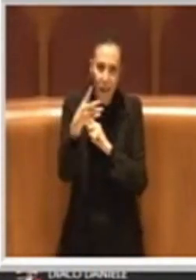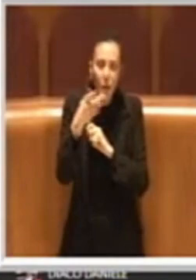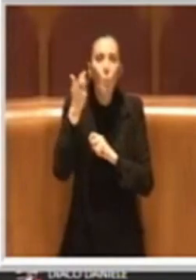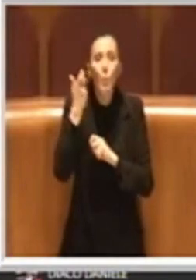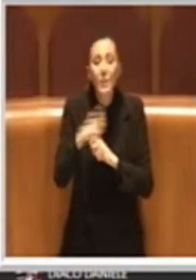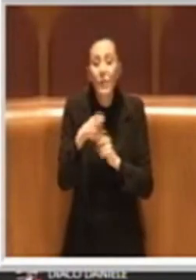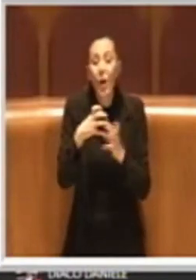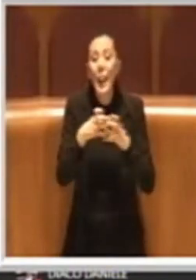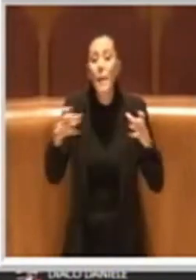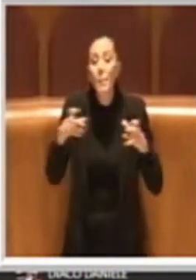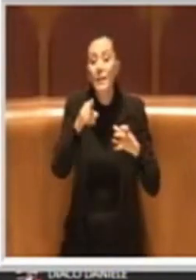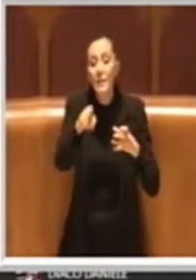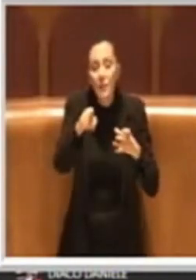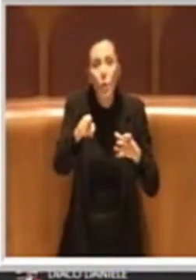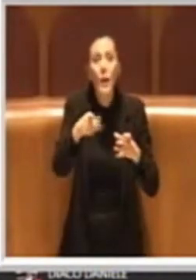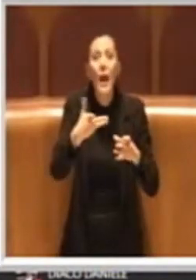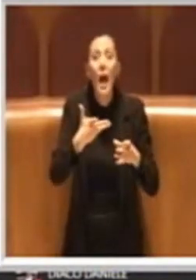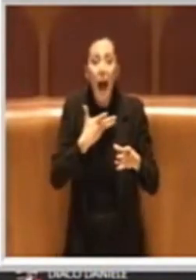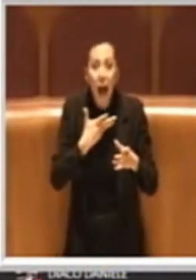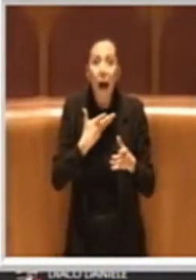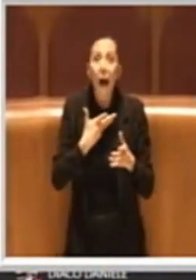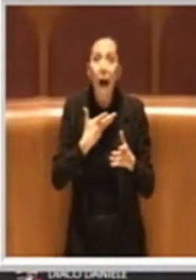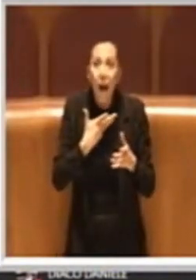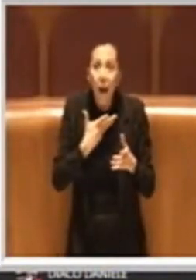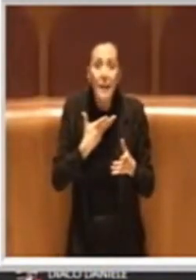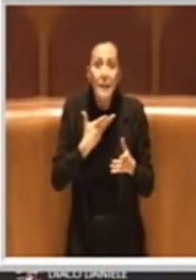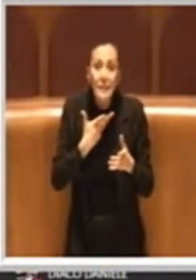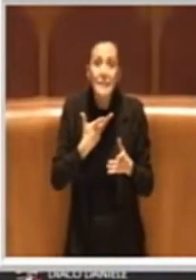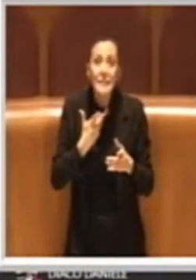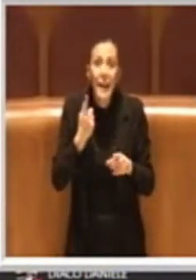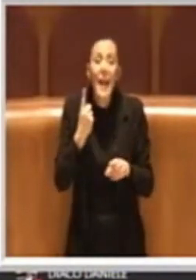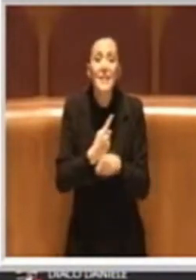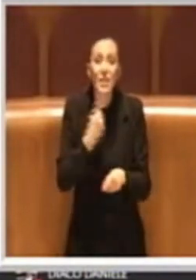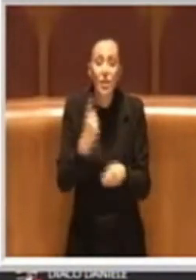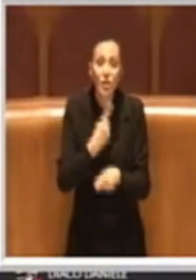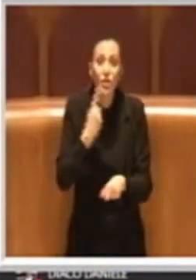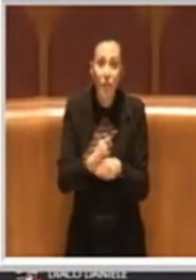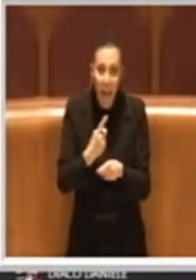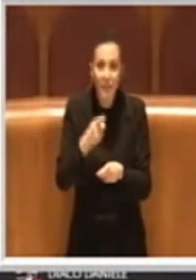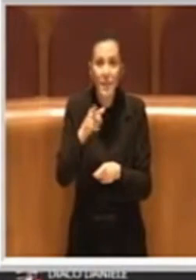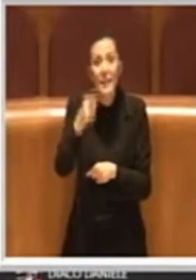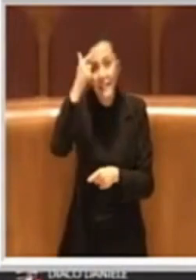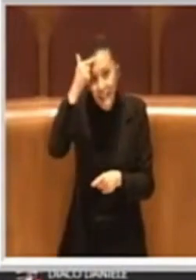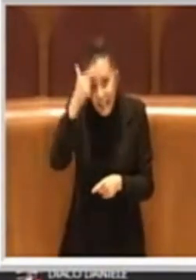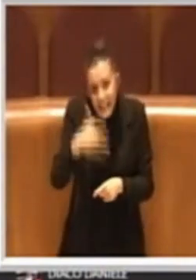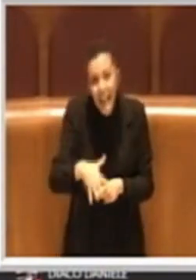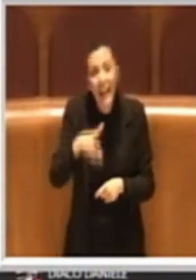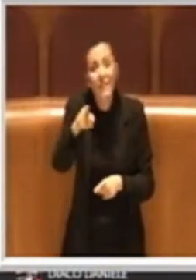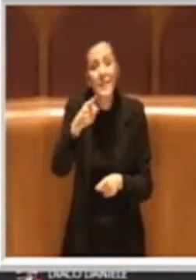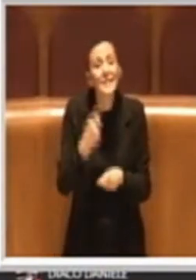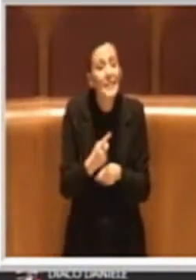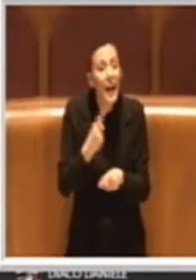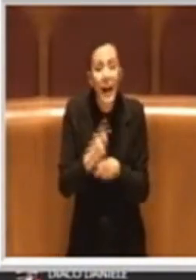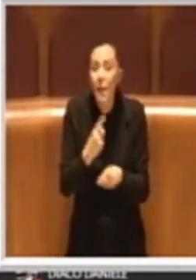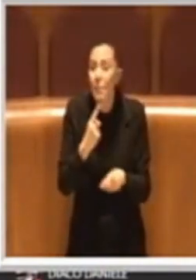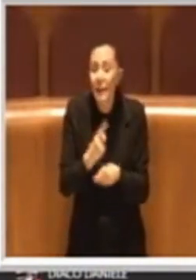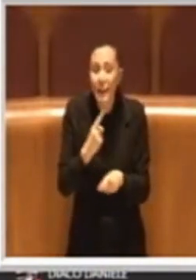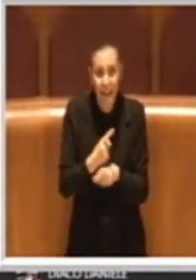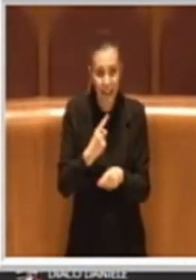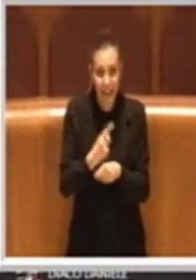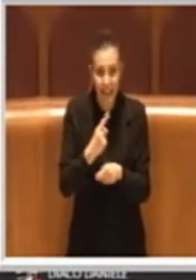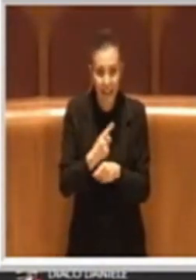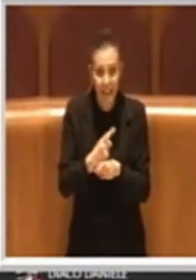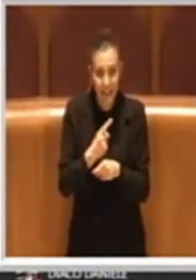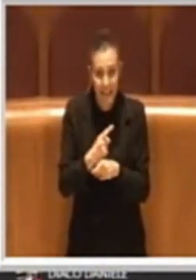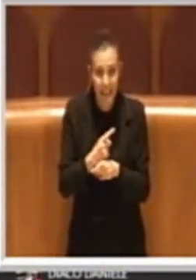necessità di tempi per poter, come deve sapere quanto dura un'occupazione per capire se le entrate derivanti da quell